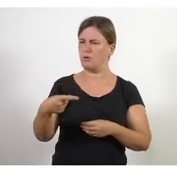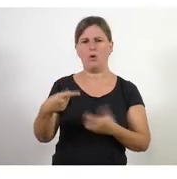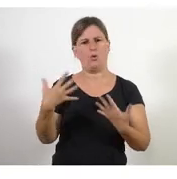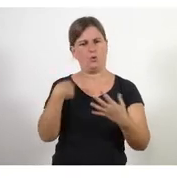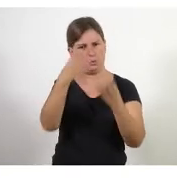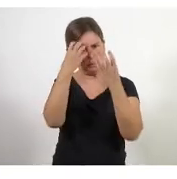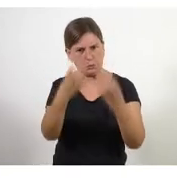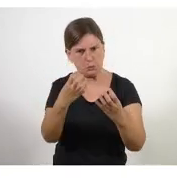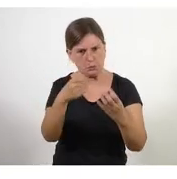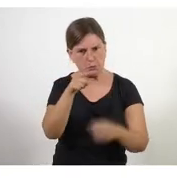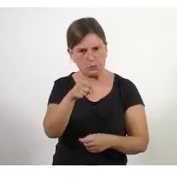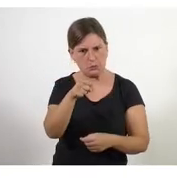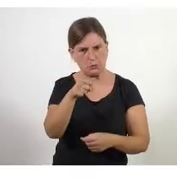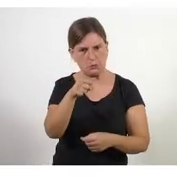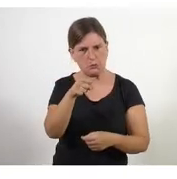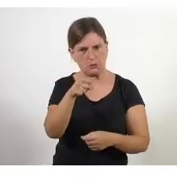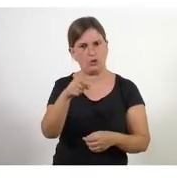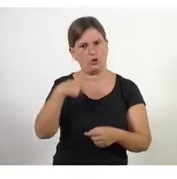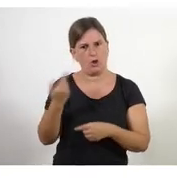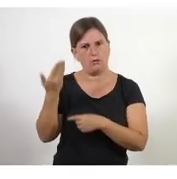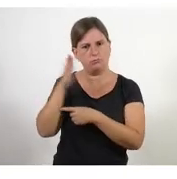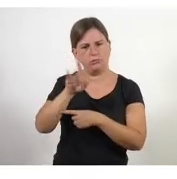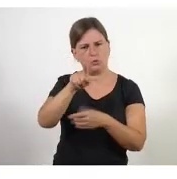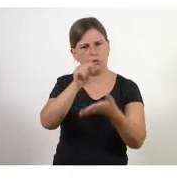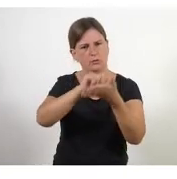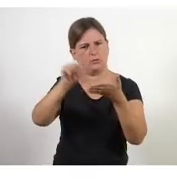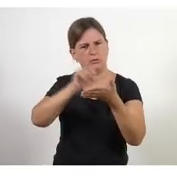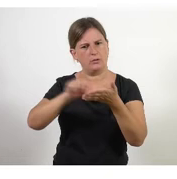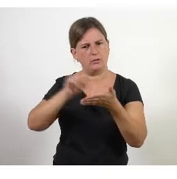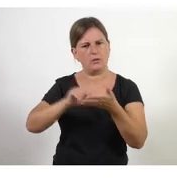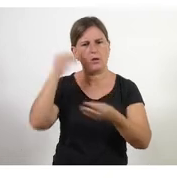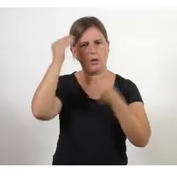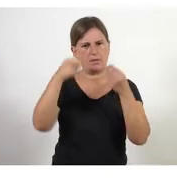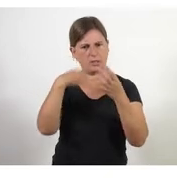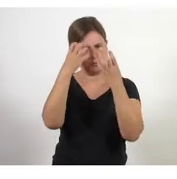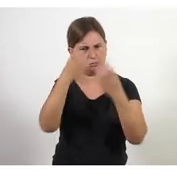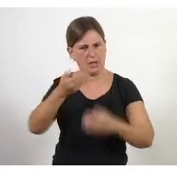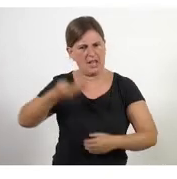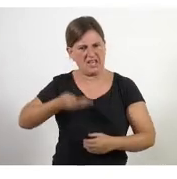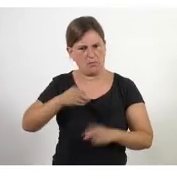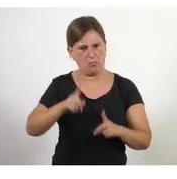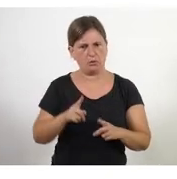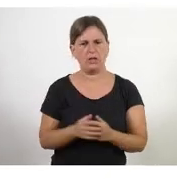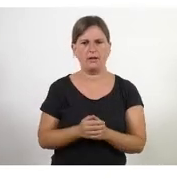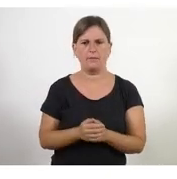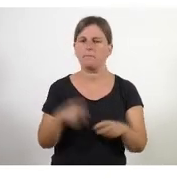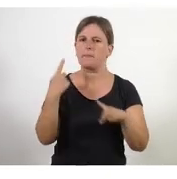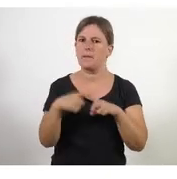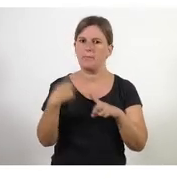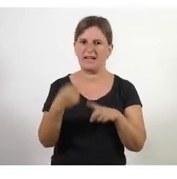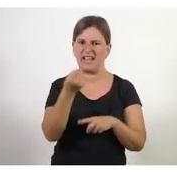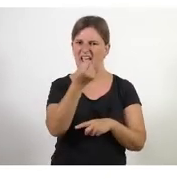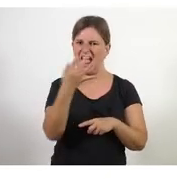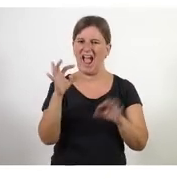fes el paper i llapis i jo els aniré presentant i te'ls apuntes els que més et cridin l'atenció perquè són ja coses molt